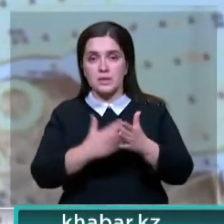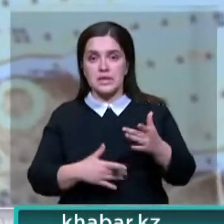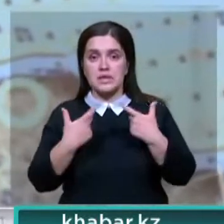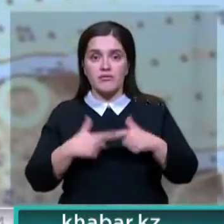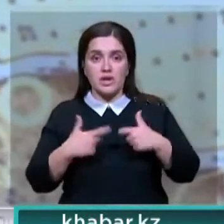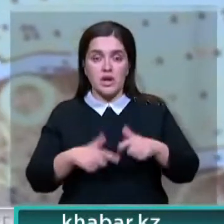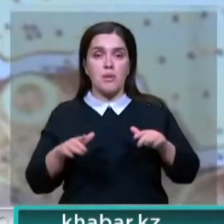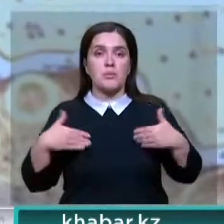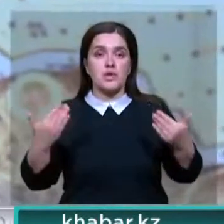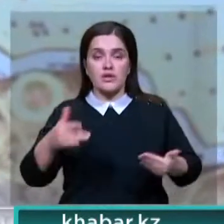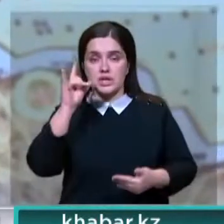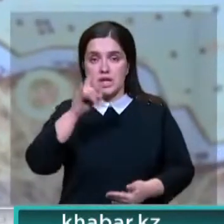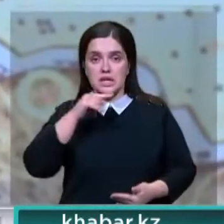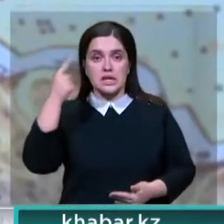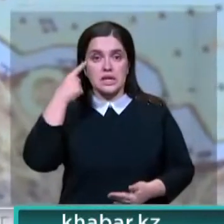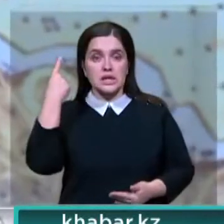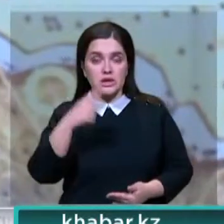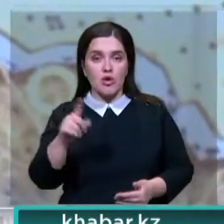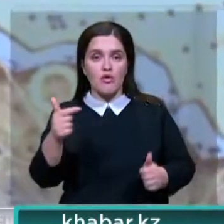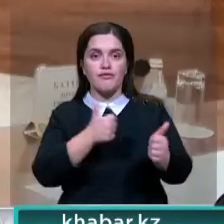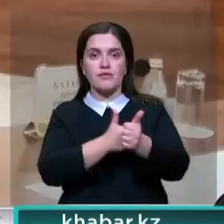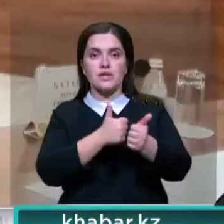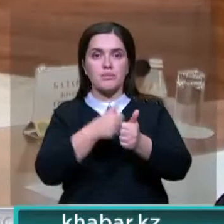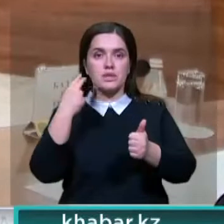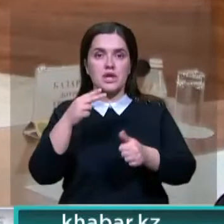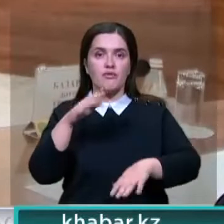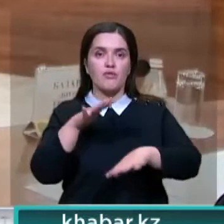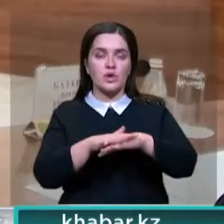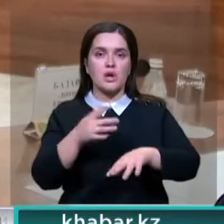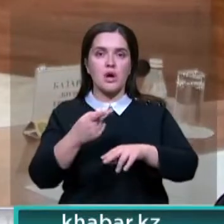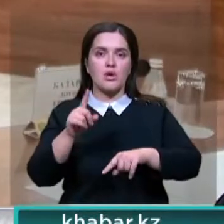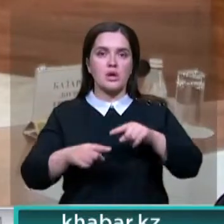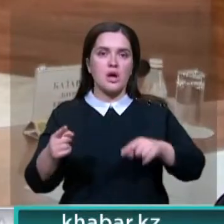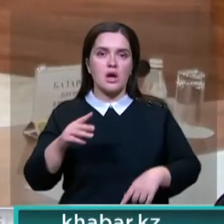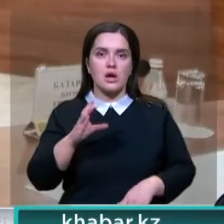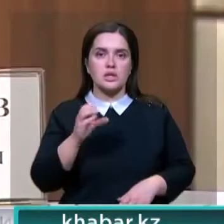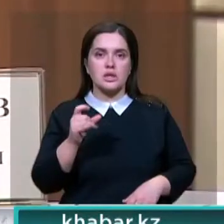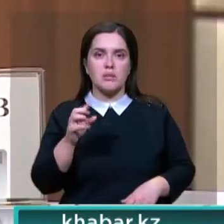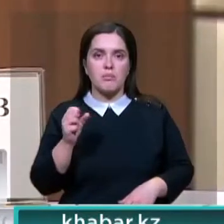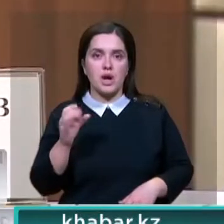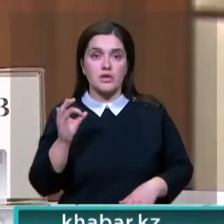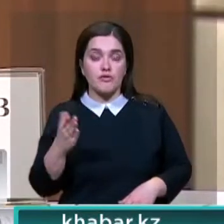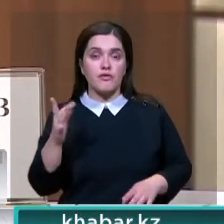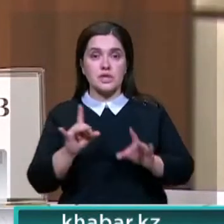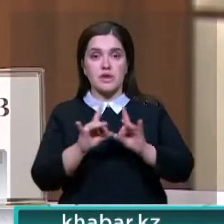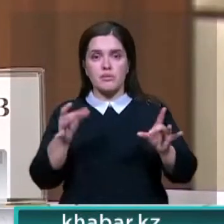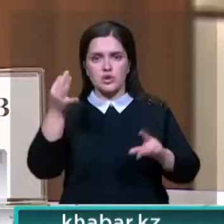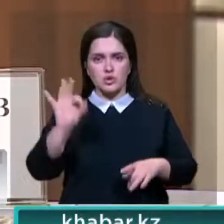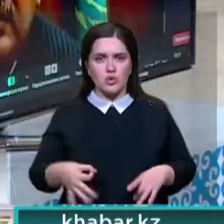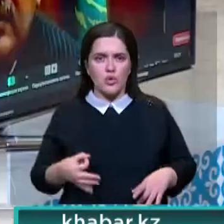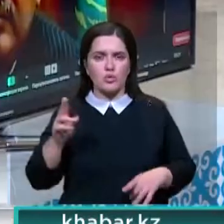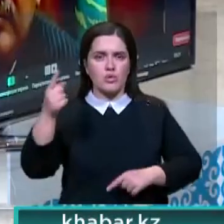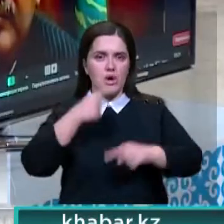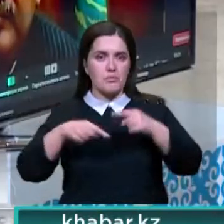отменить тестирование, предлагают в Казахстане. Идею озвучил вице-президент фонда Отандастар Магауя Сарбасов. По его словам,